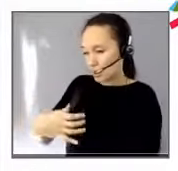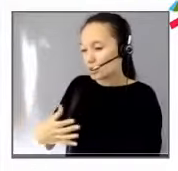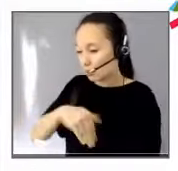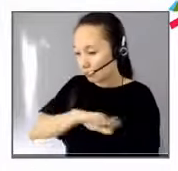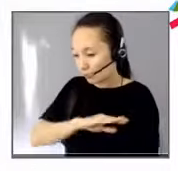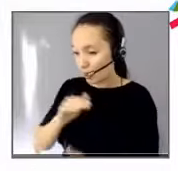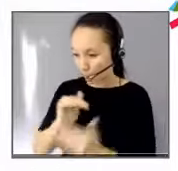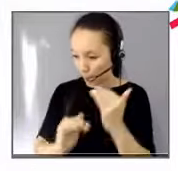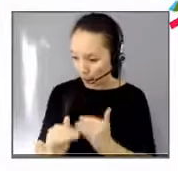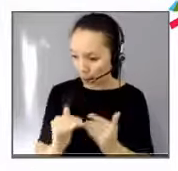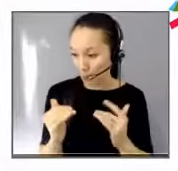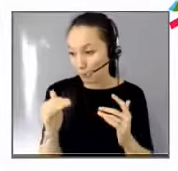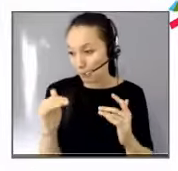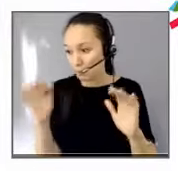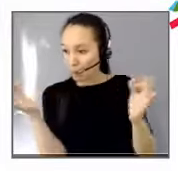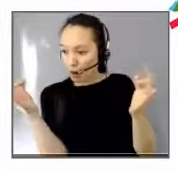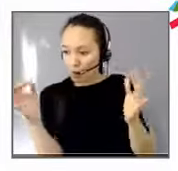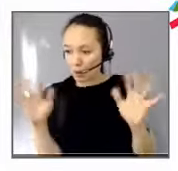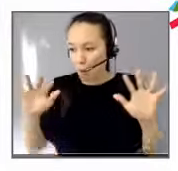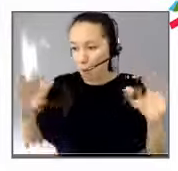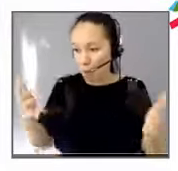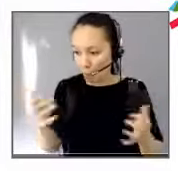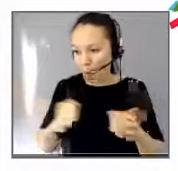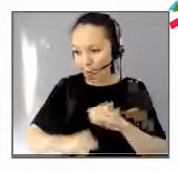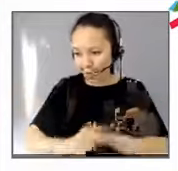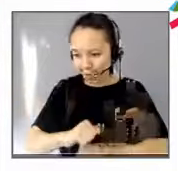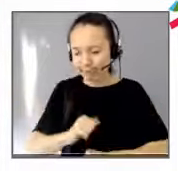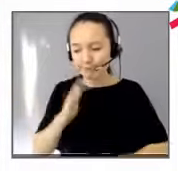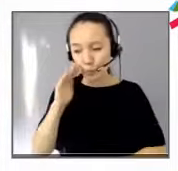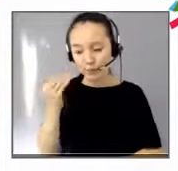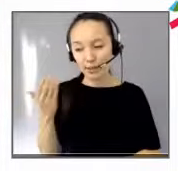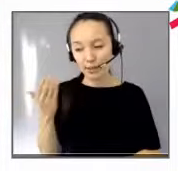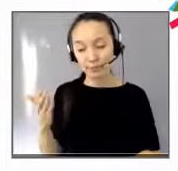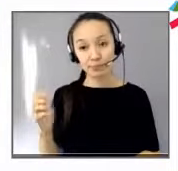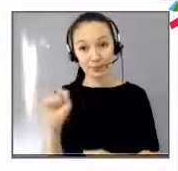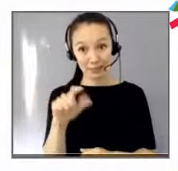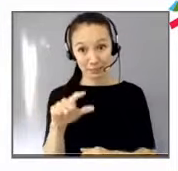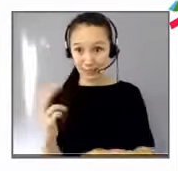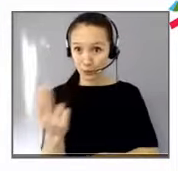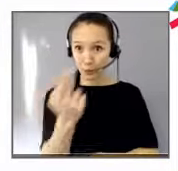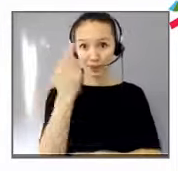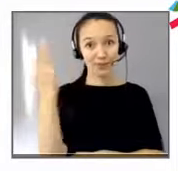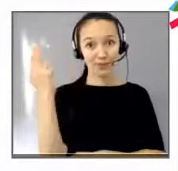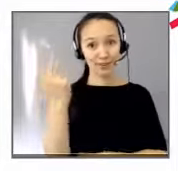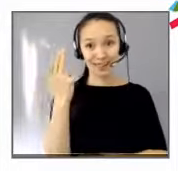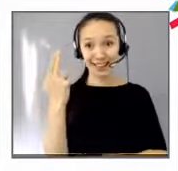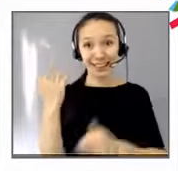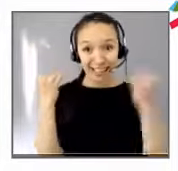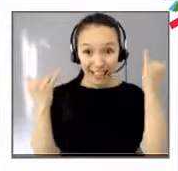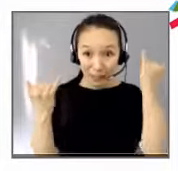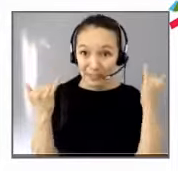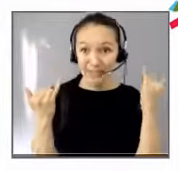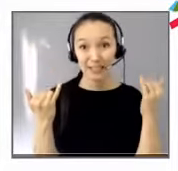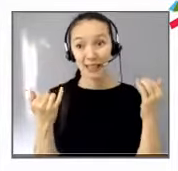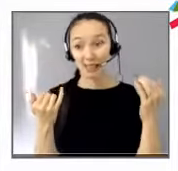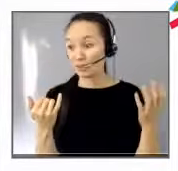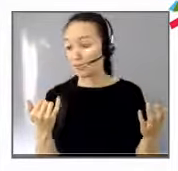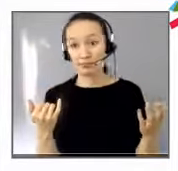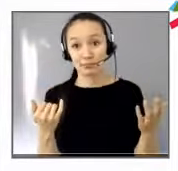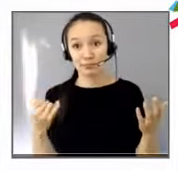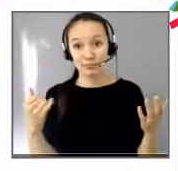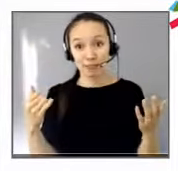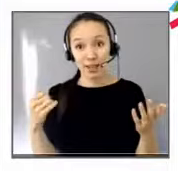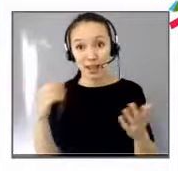puis, vraiment, cette université, elle ne pouvait pas avoir lieu sans la mobilisation aussi des collègues de l'AGFIP.